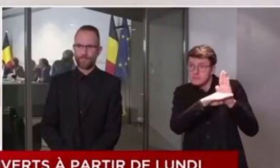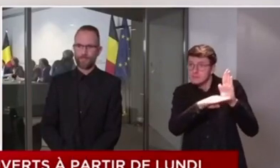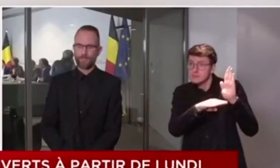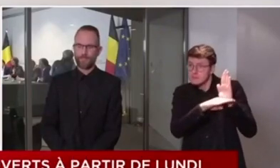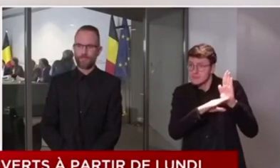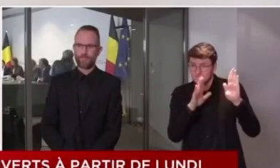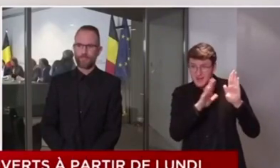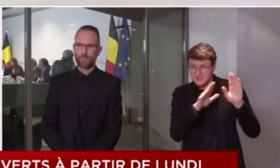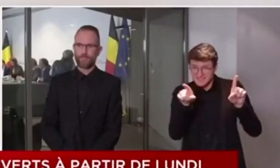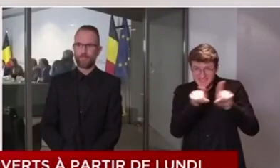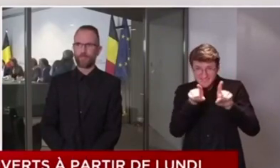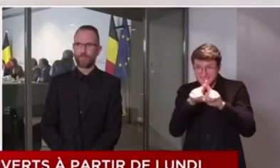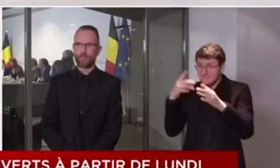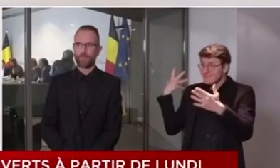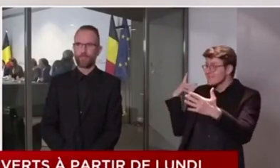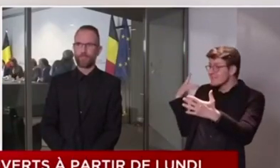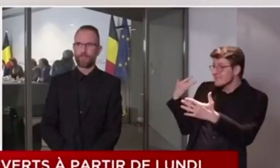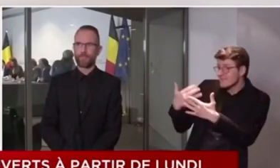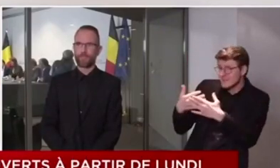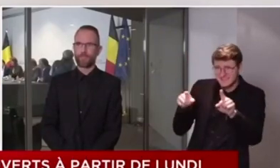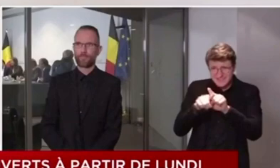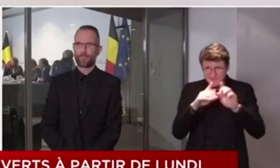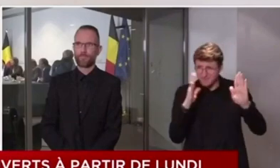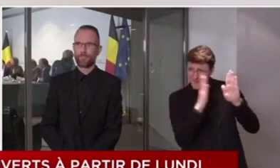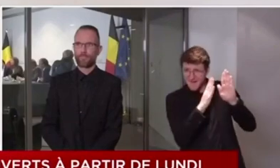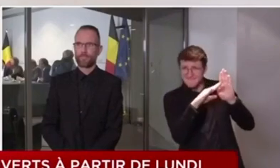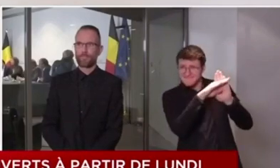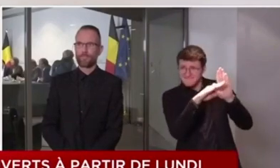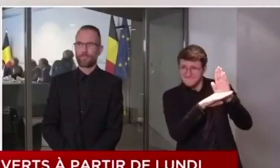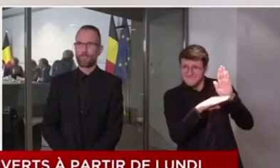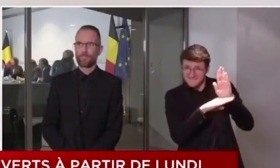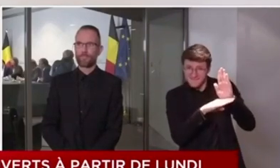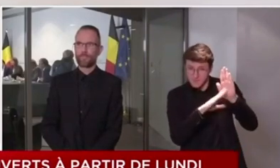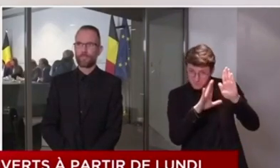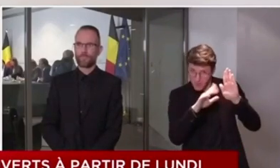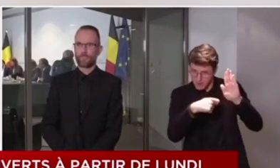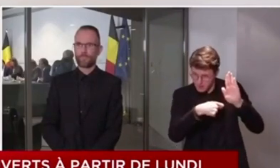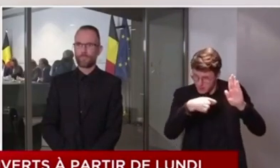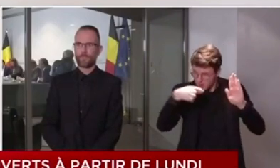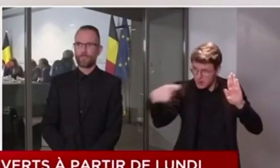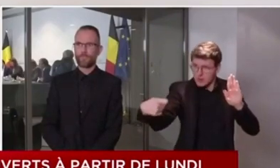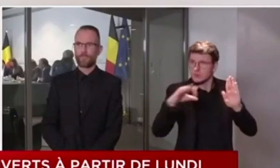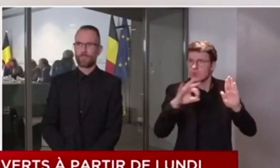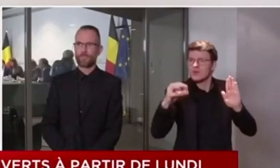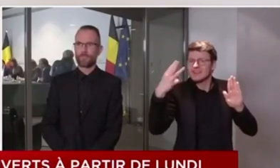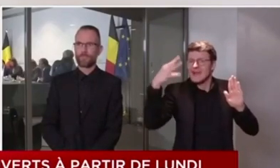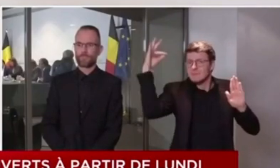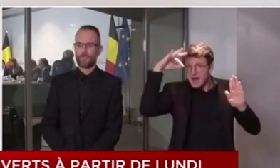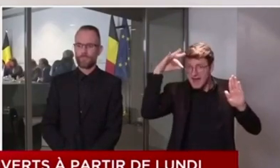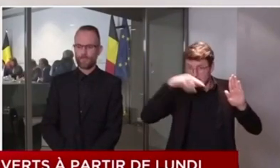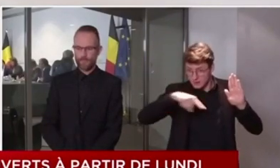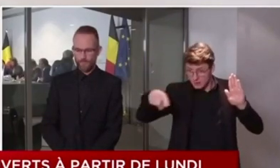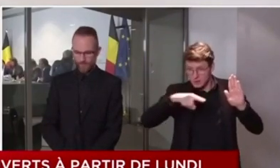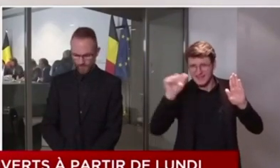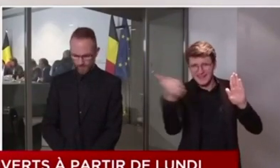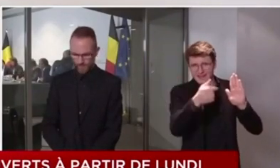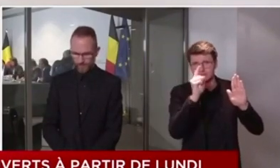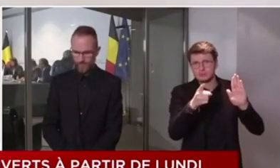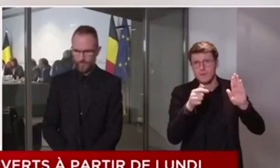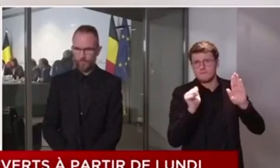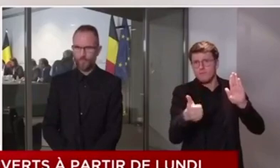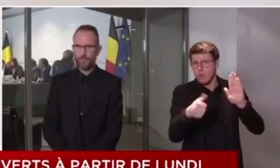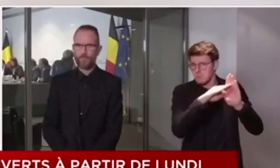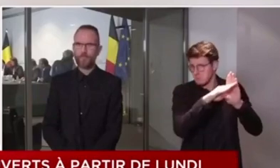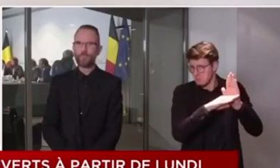Les mesures de base restent d'application jusqu'au 3 mai et doivent à tout prix être respectées.